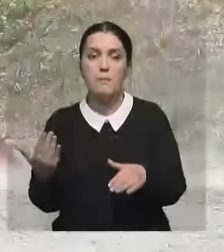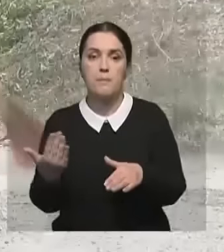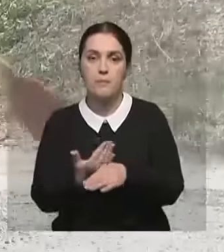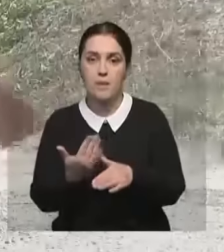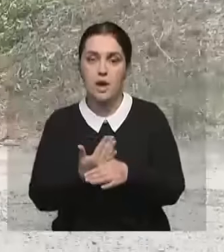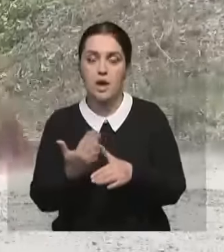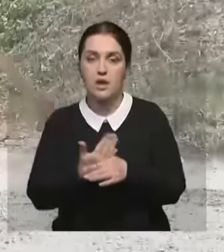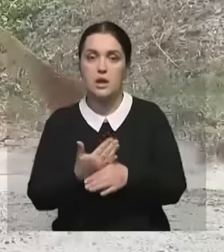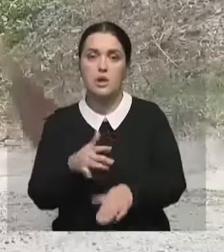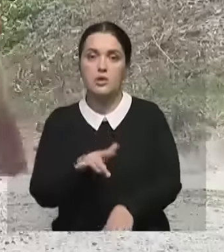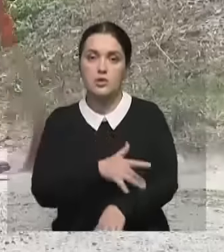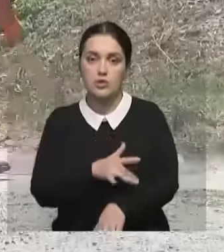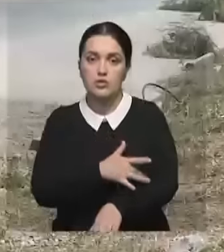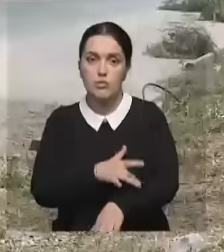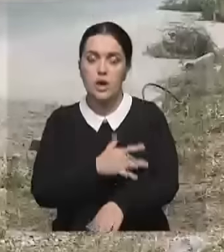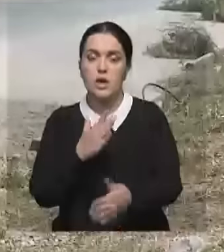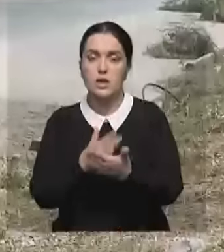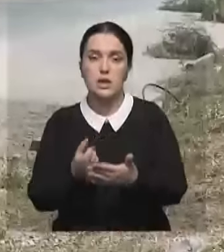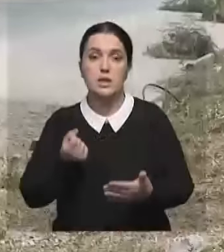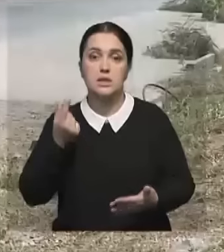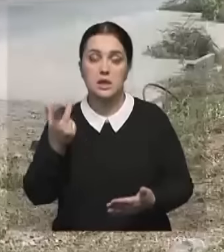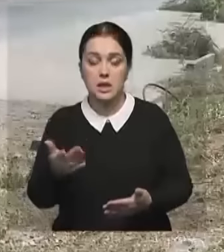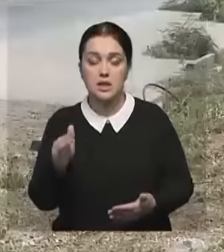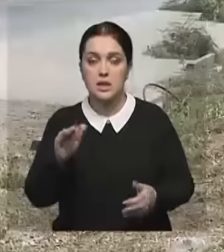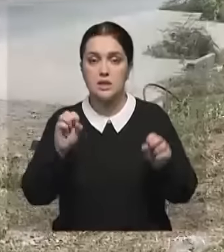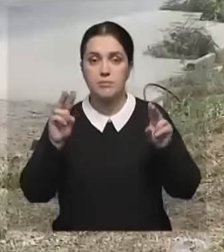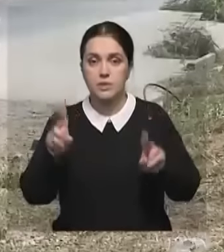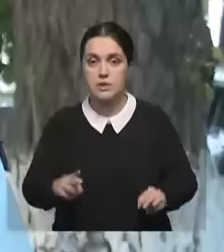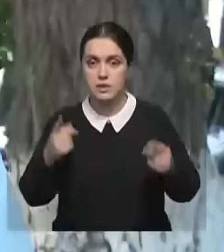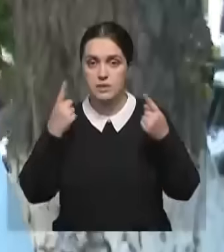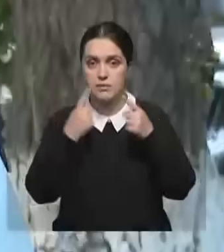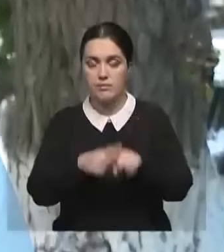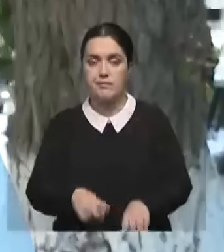коммунальных служб. Они привлекли несколько десятков единиц специальной техники.